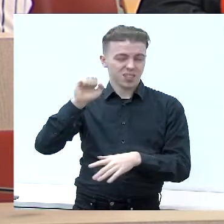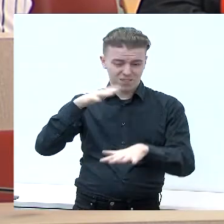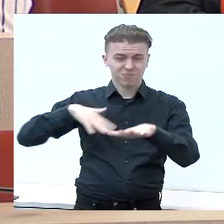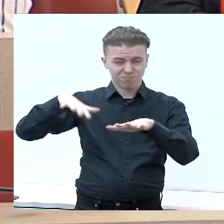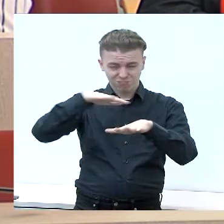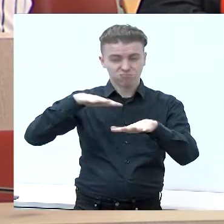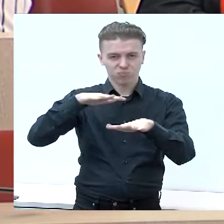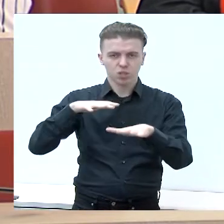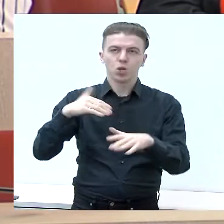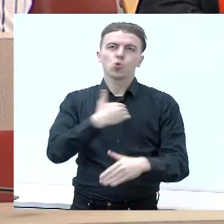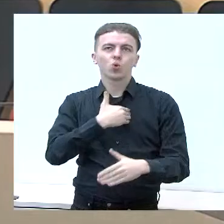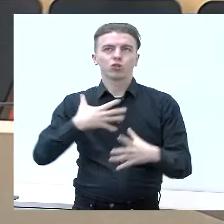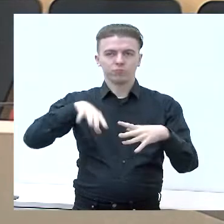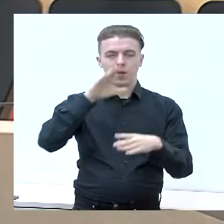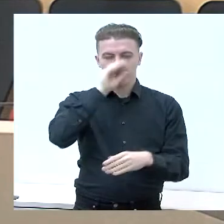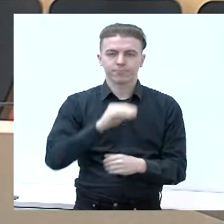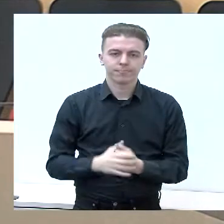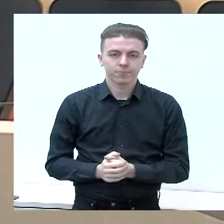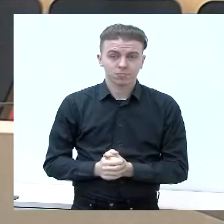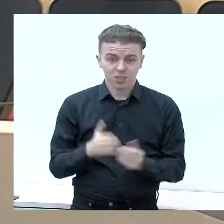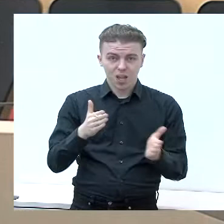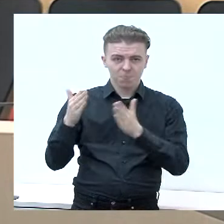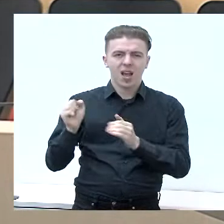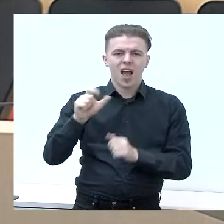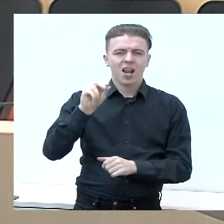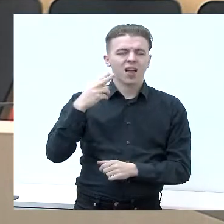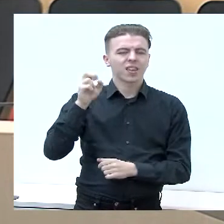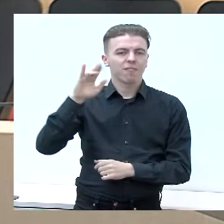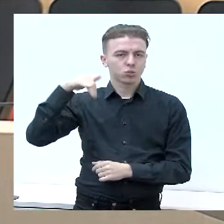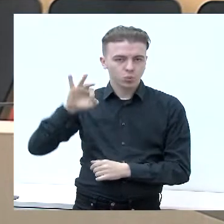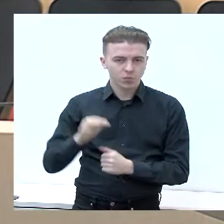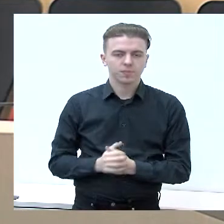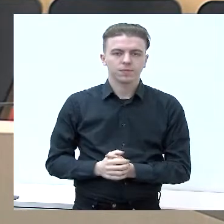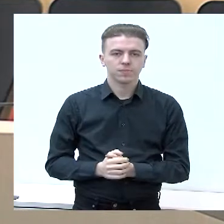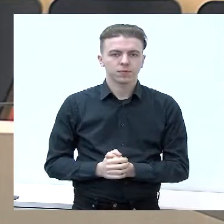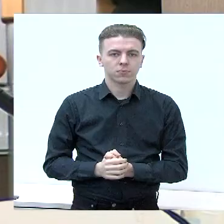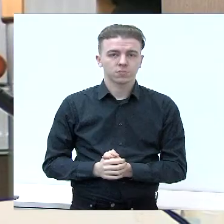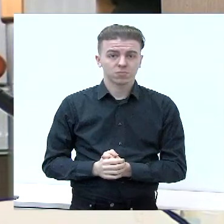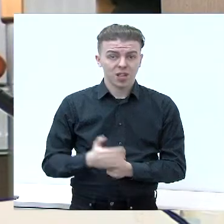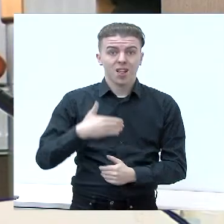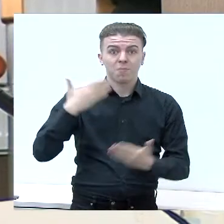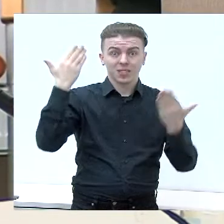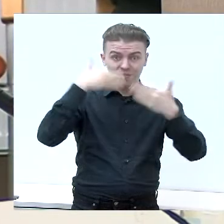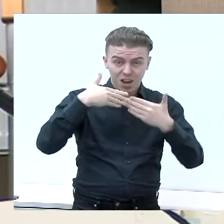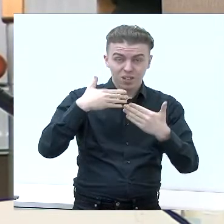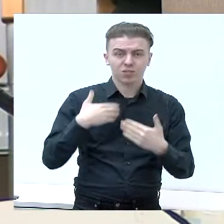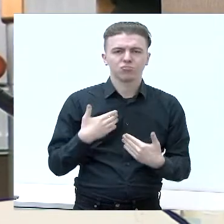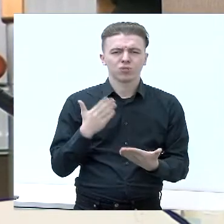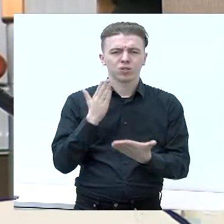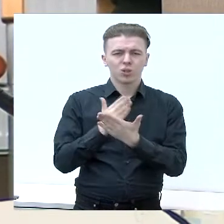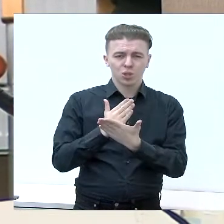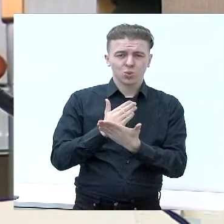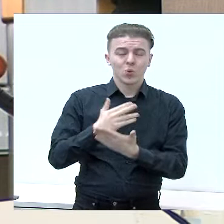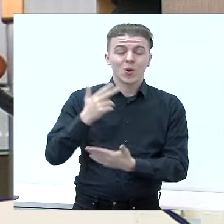lūkiščius. Dėkui. Valdas Aleknaučius, išjungkite. Labas vakaras. Esu Tėviniai sąjungos Lietuvos krašto žmonių